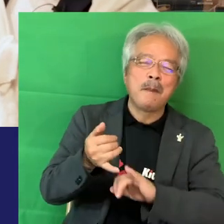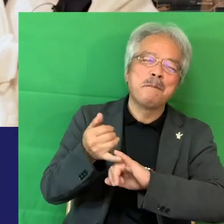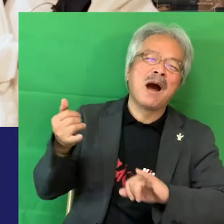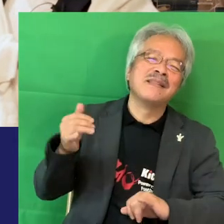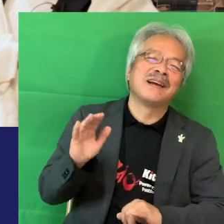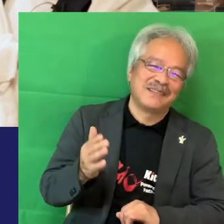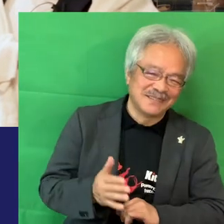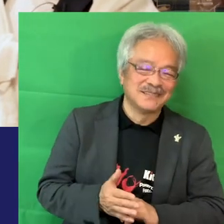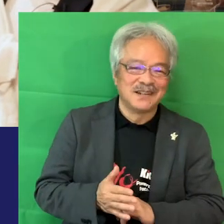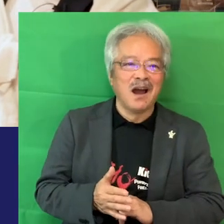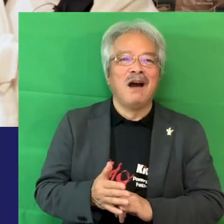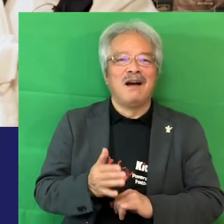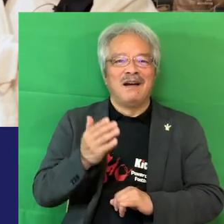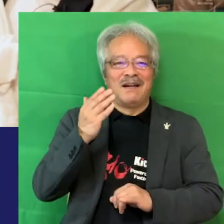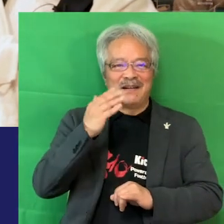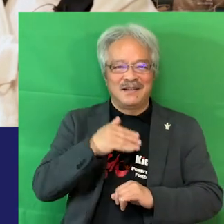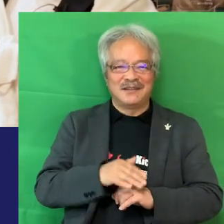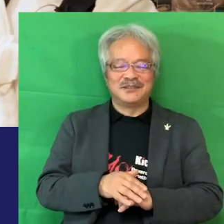けど今あれ?